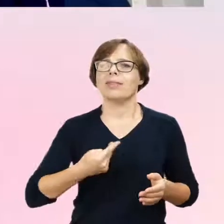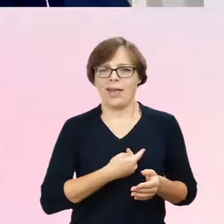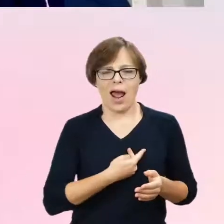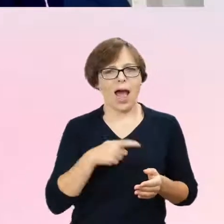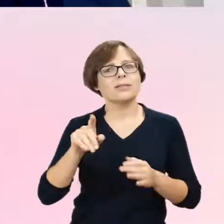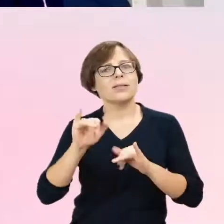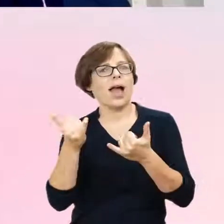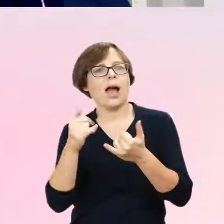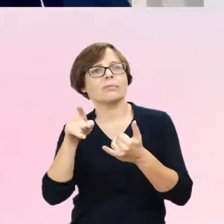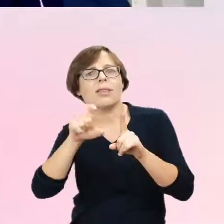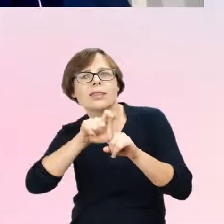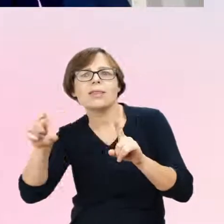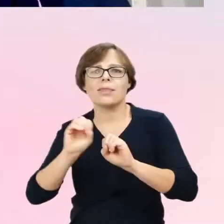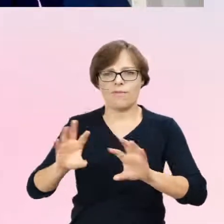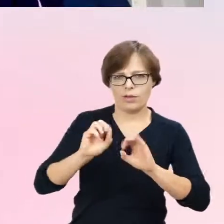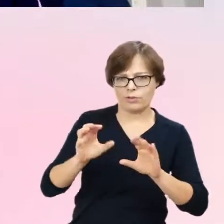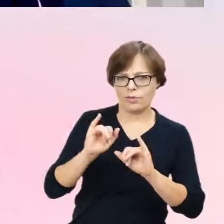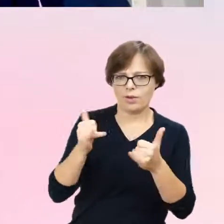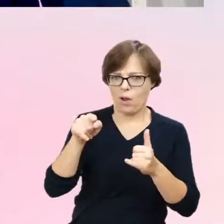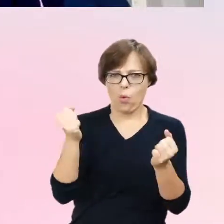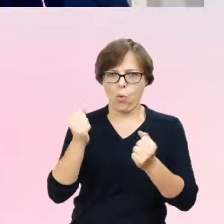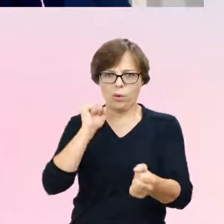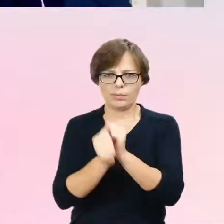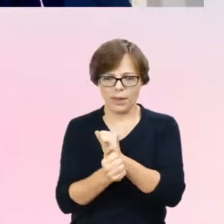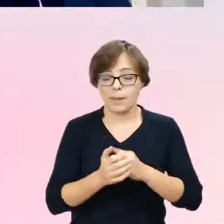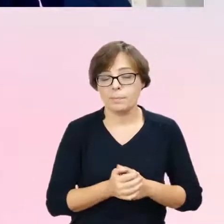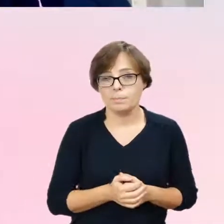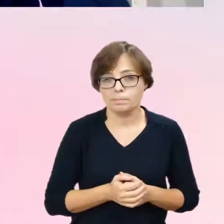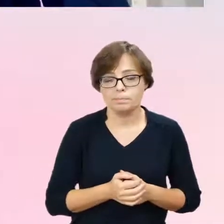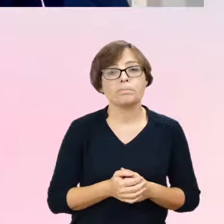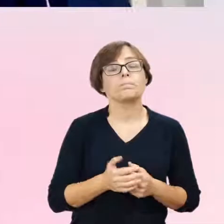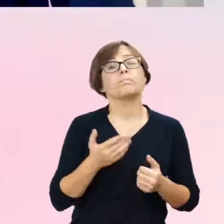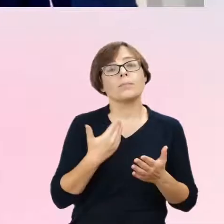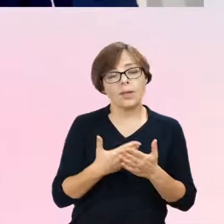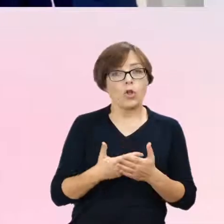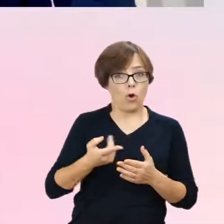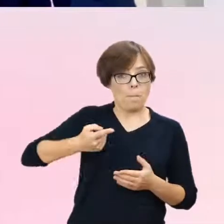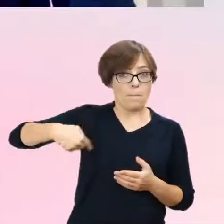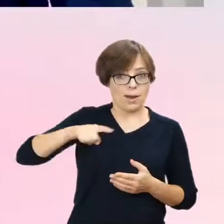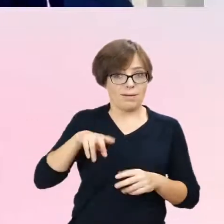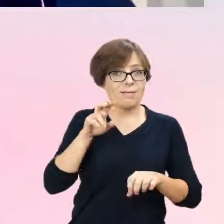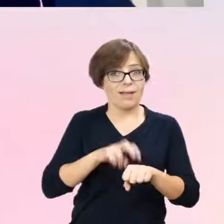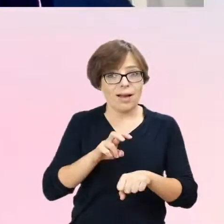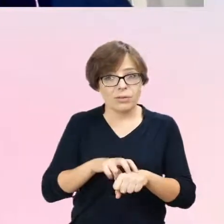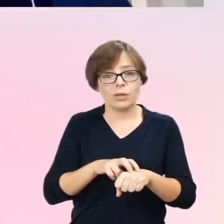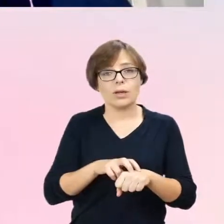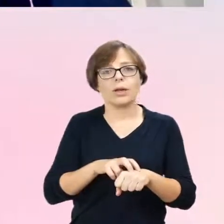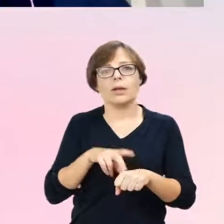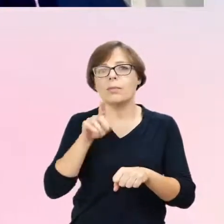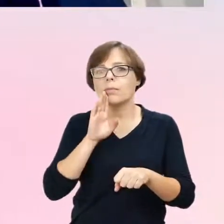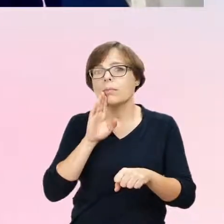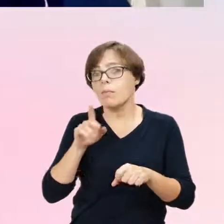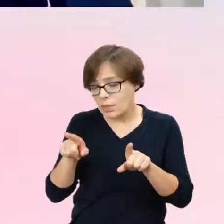transpłciowością. Przez to, że my jakby lekarze, kształtując nowe